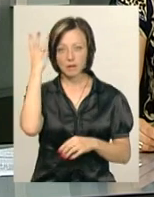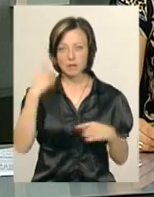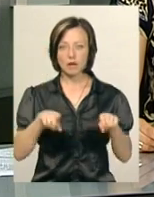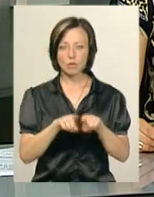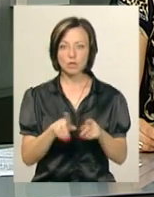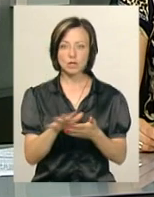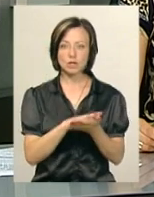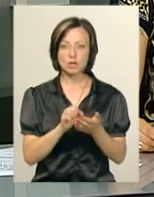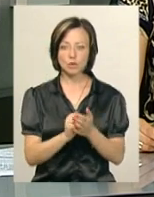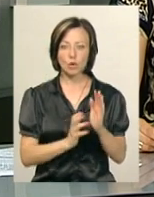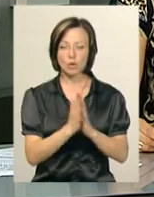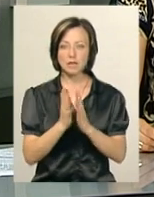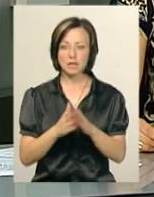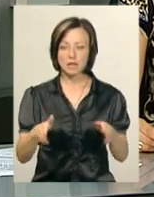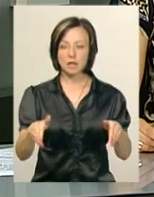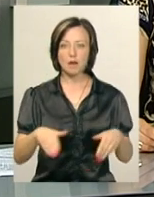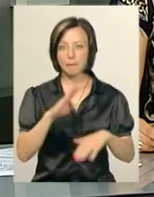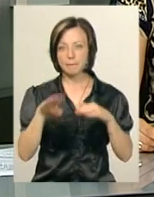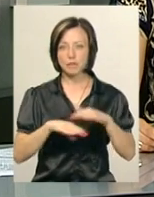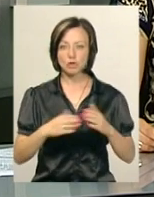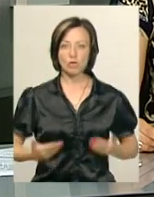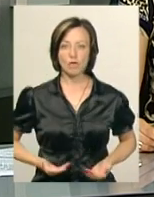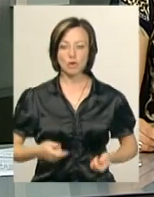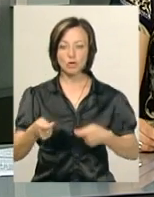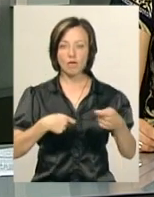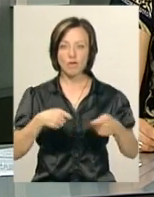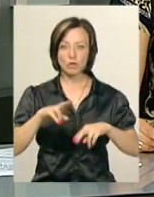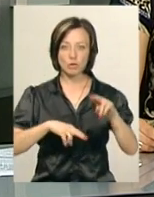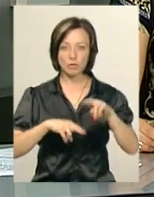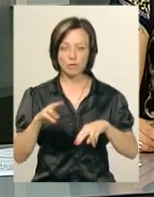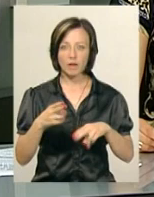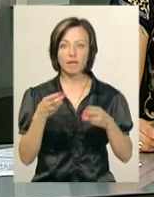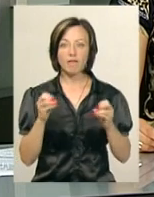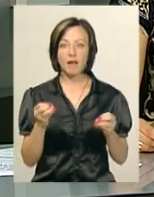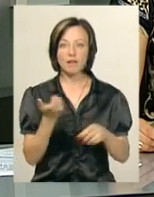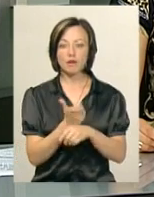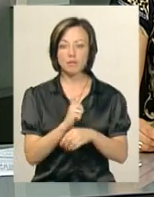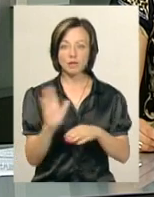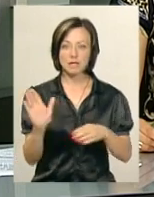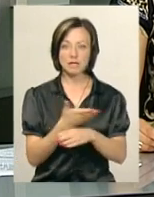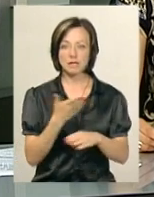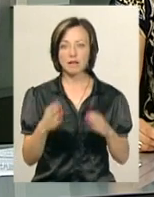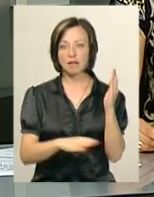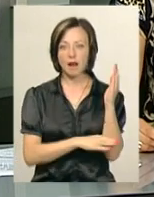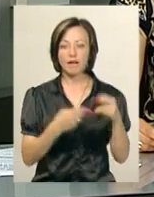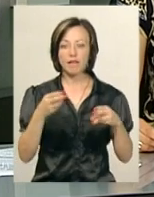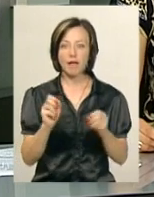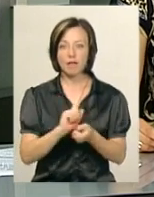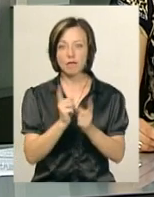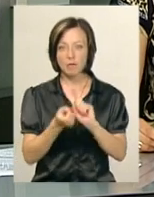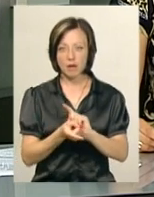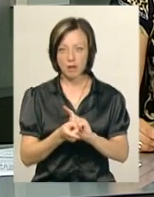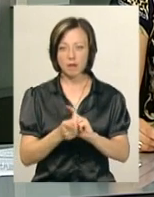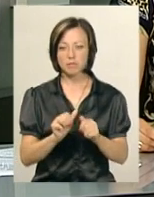також знищують рослини на ділянках під житлову та торговельну забудову. Де найбільше знесли кущів та дерев, а де навпаки ділянку